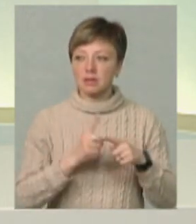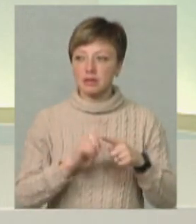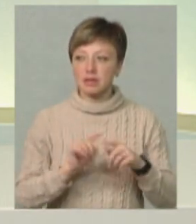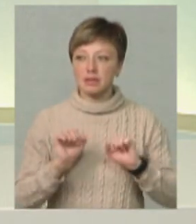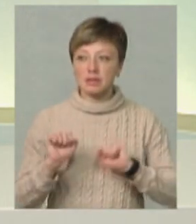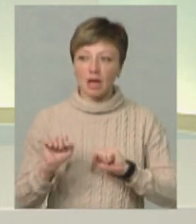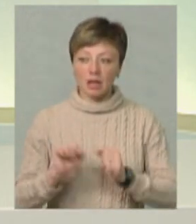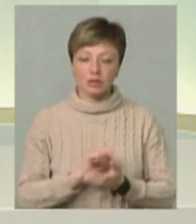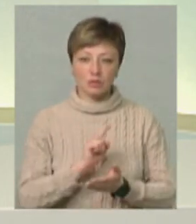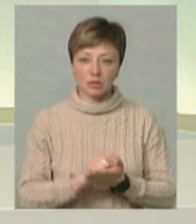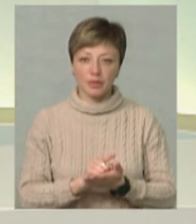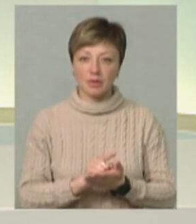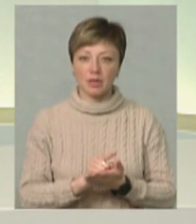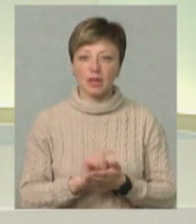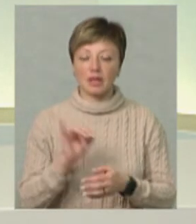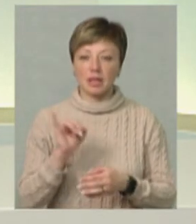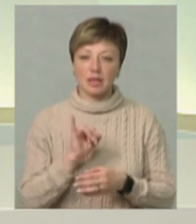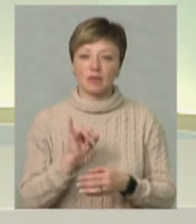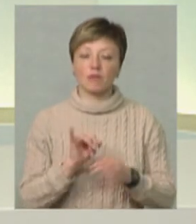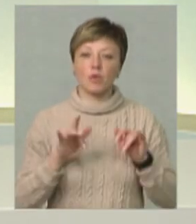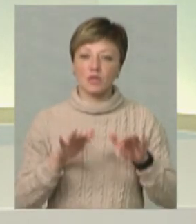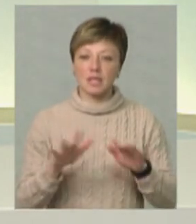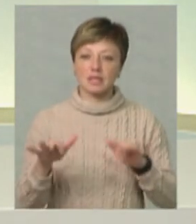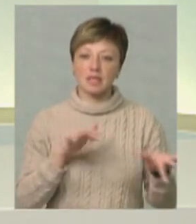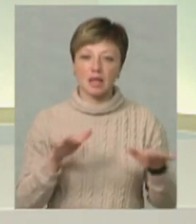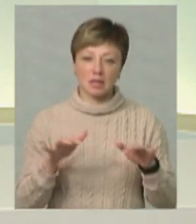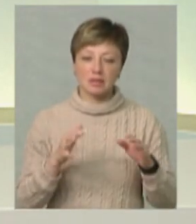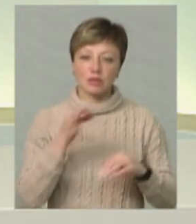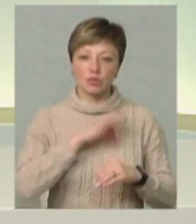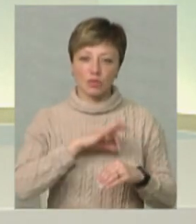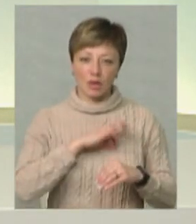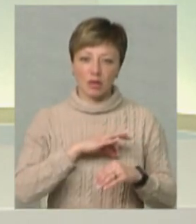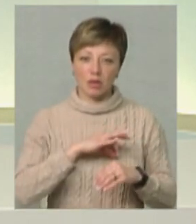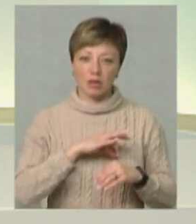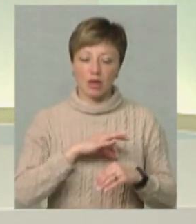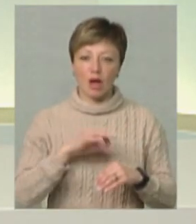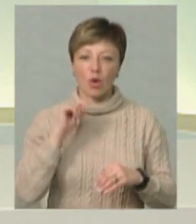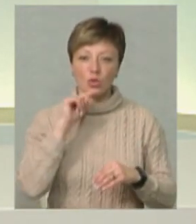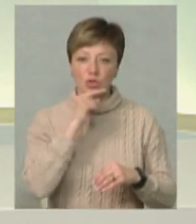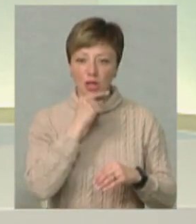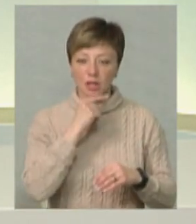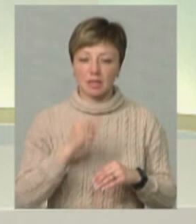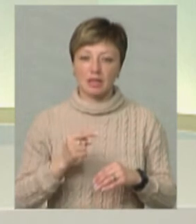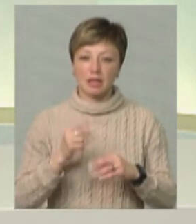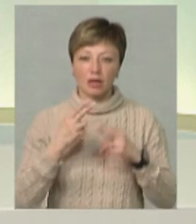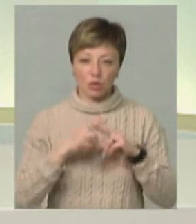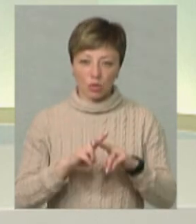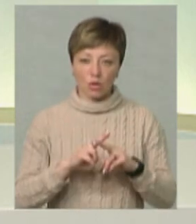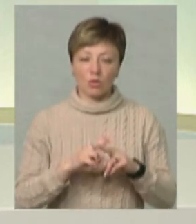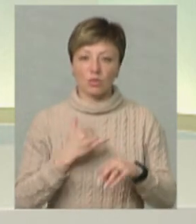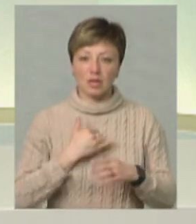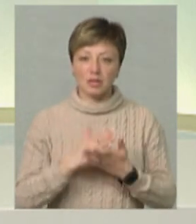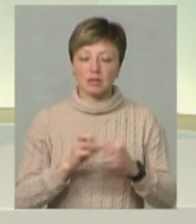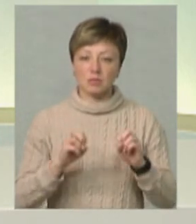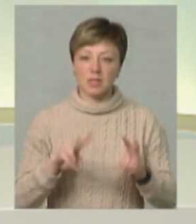захист. Це однозначно. Ну і в процесі діяльності це застосування природощадних технологій. Бо це дуже важлива річ є. І у нас спеціально